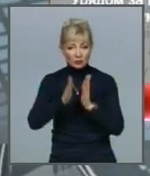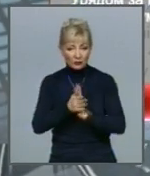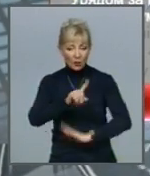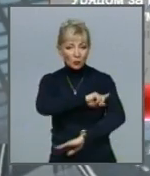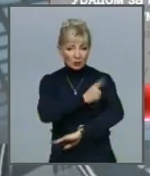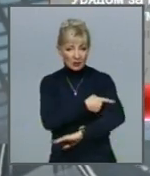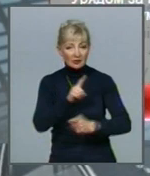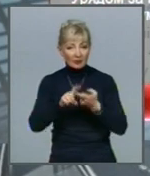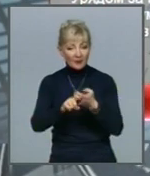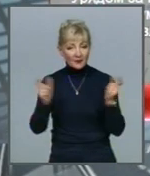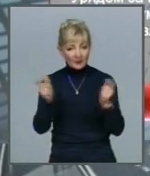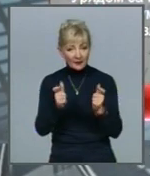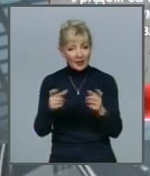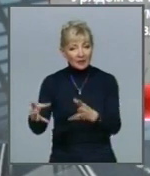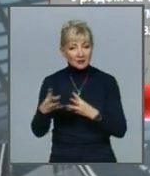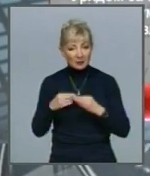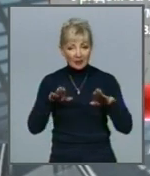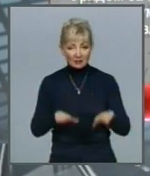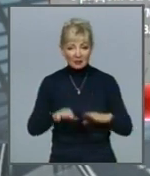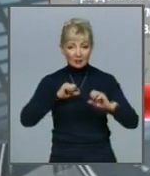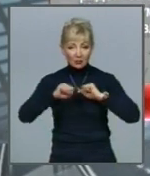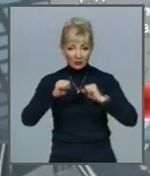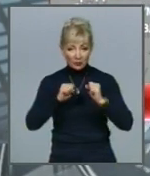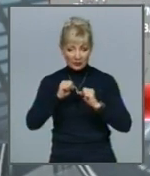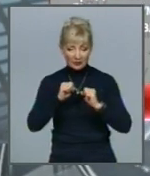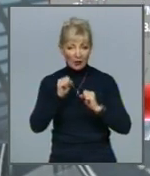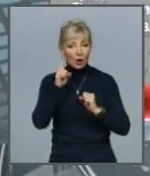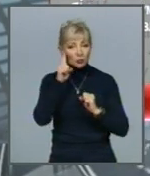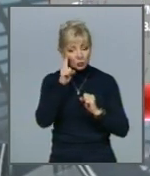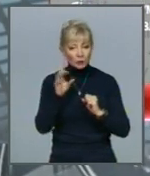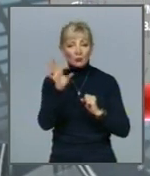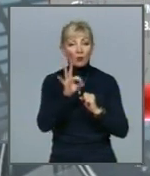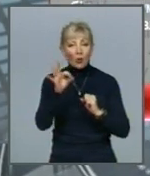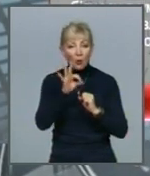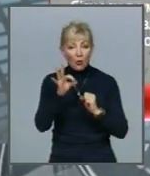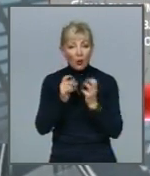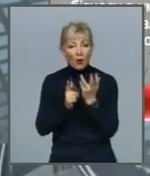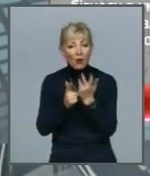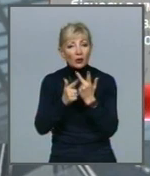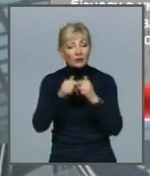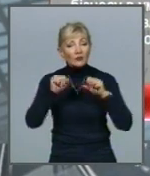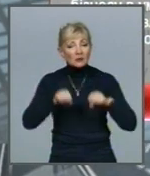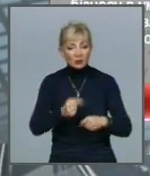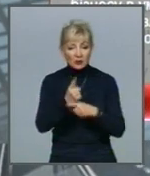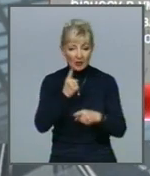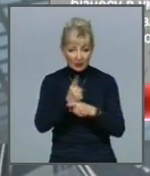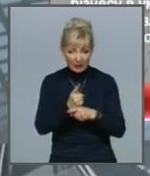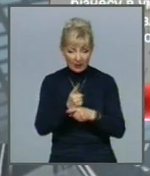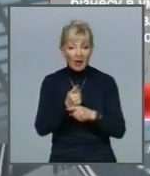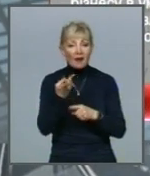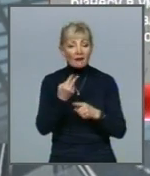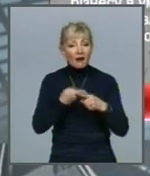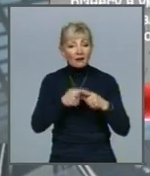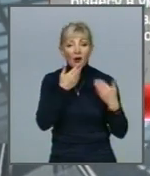Дякую, проти Спільно з місцевою владою працюємо над переліком можливих обмежень Для цього очільники міст та ОДА пройшли